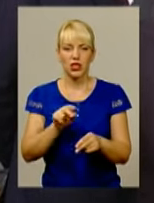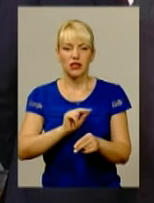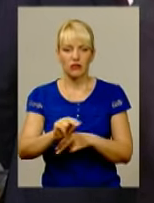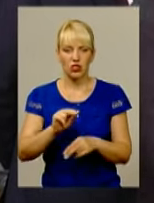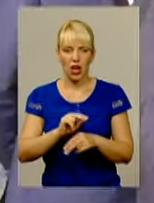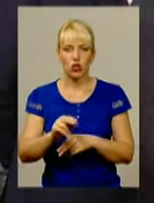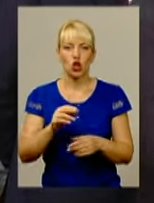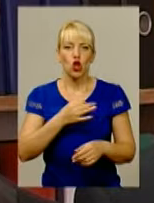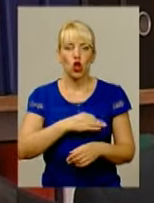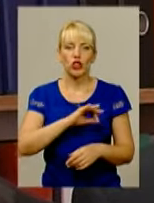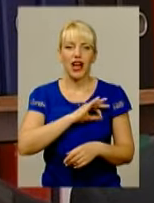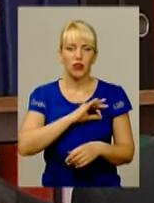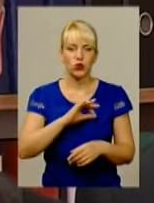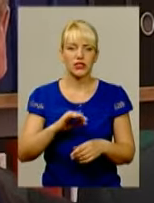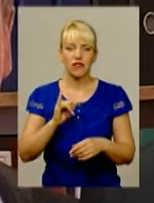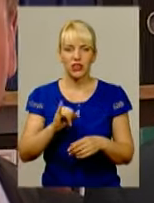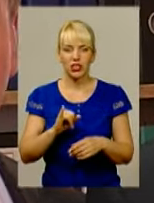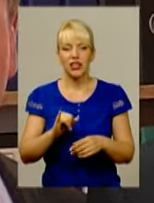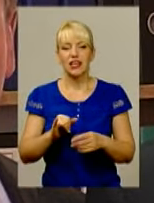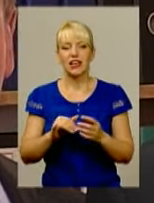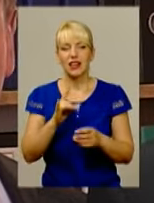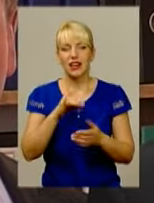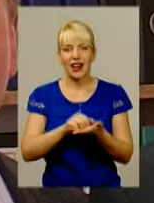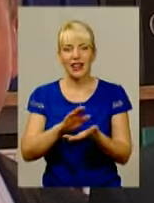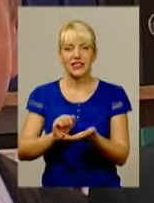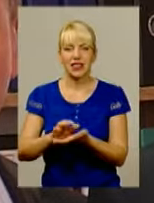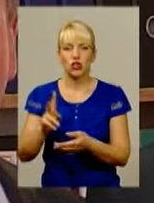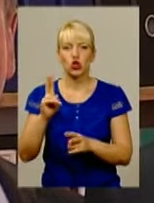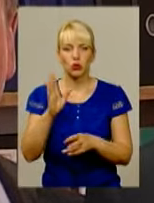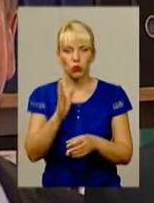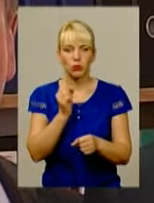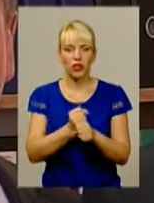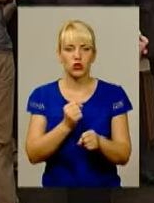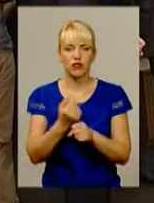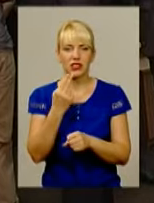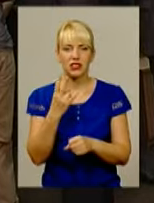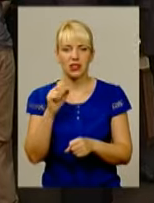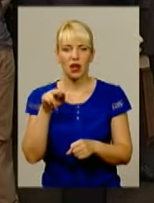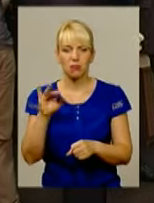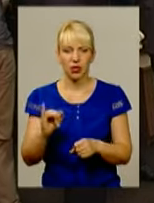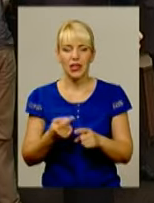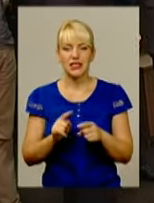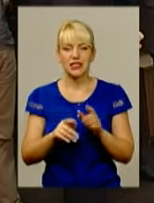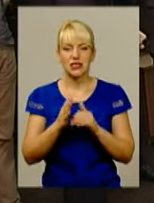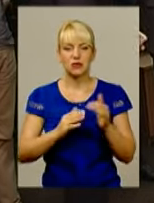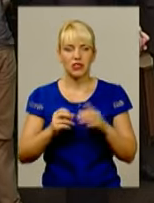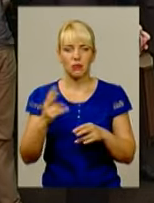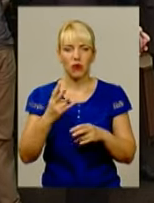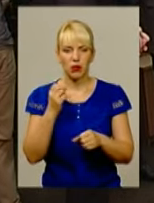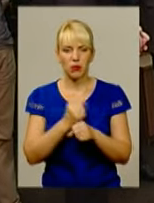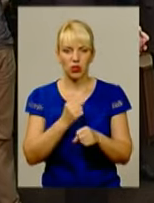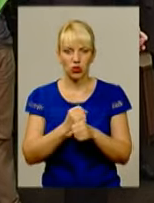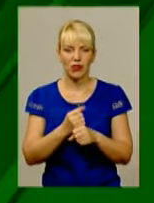нотаріусів, які незабаром трудитимуться у сільських, селищних та міських ЦНАПах. Ці спеціалісти повинні вміти працювати із системами єдиних та